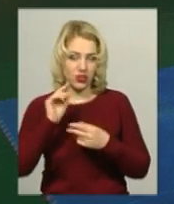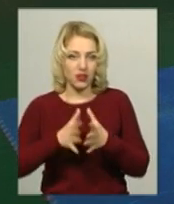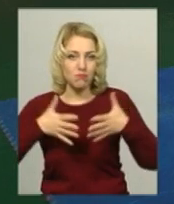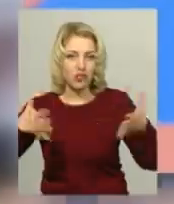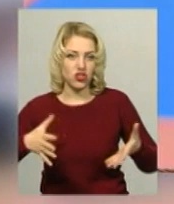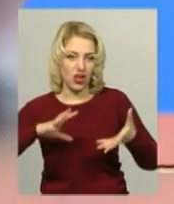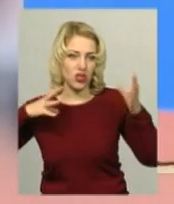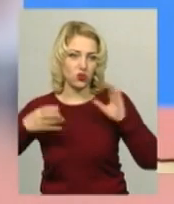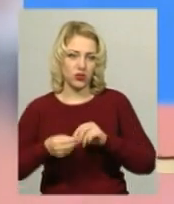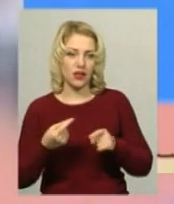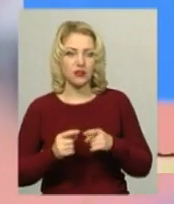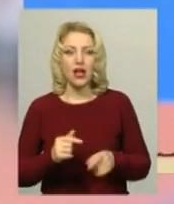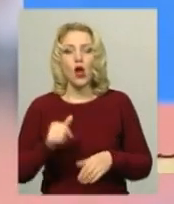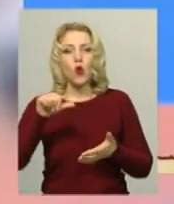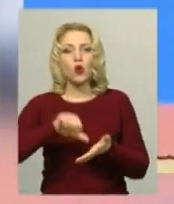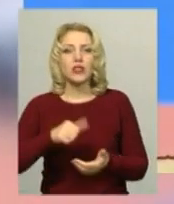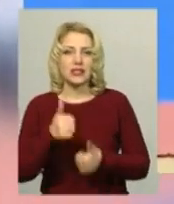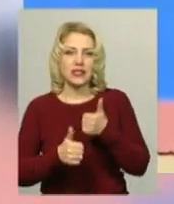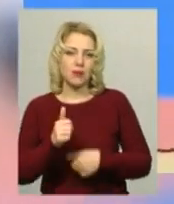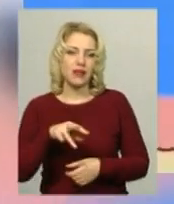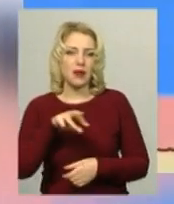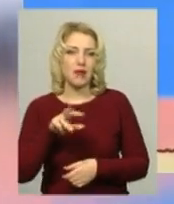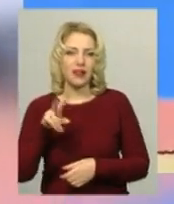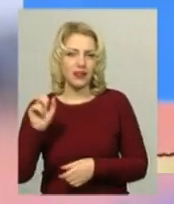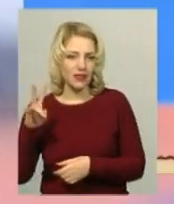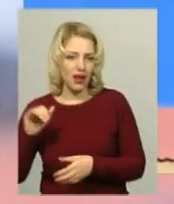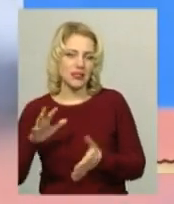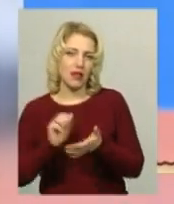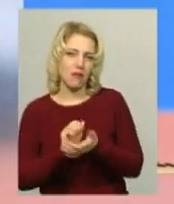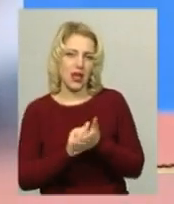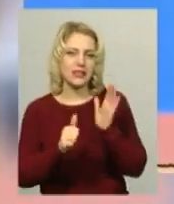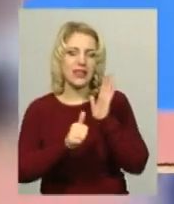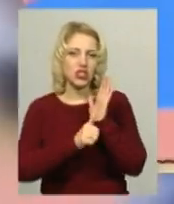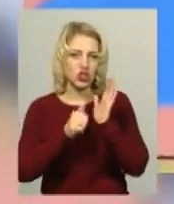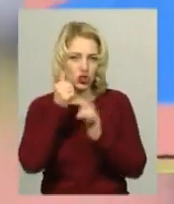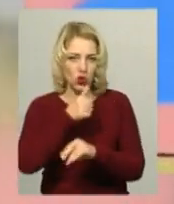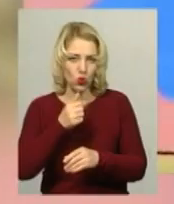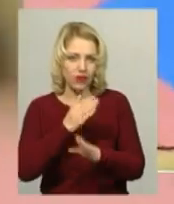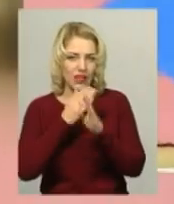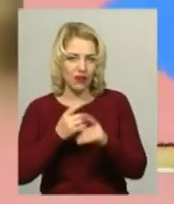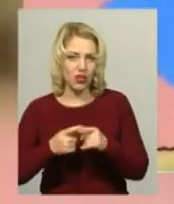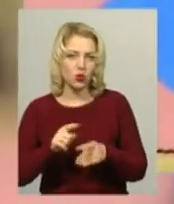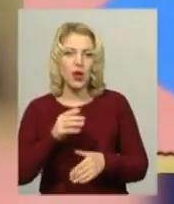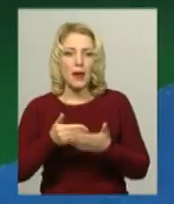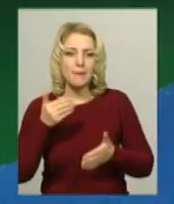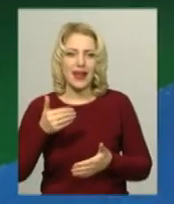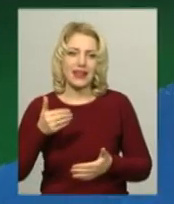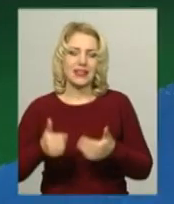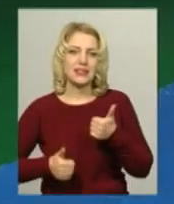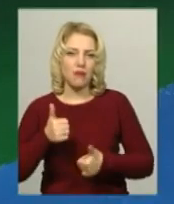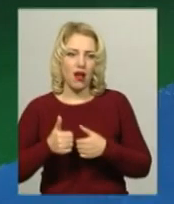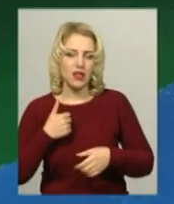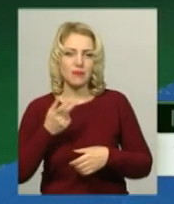результатів». Учасник змагань Микита Вільчук Текфондо займається шість років. Хлопець каже, перед змаганнями завжди хвилюється. «Я